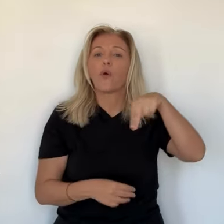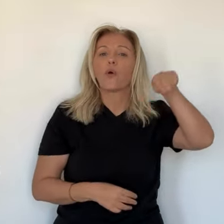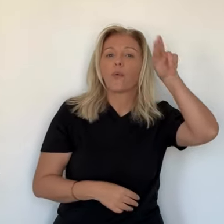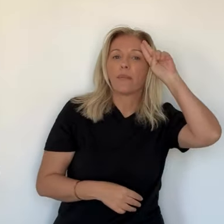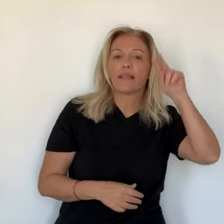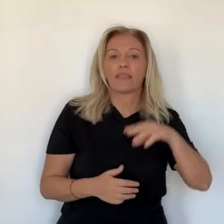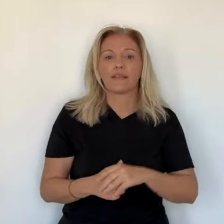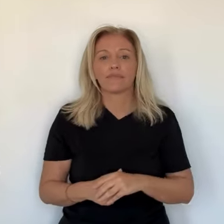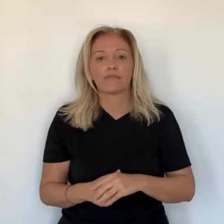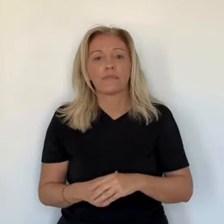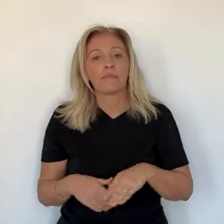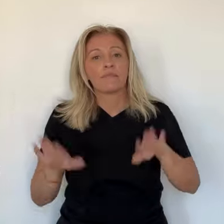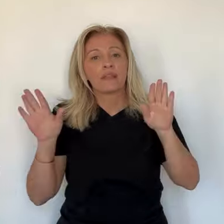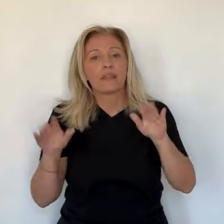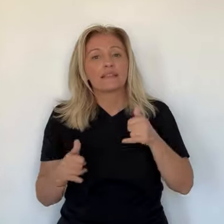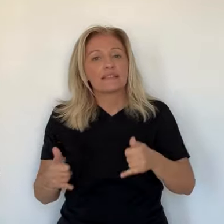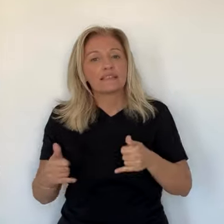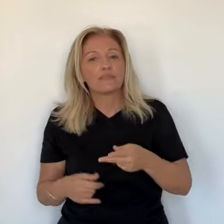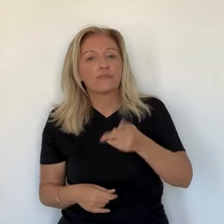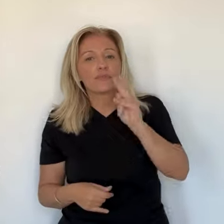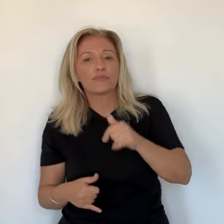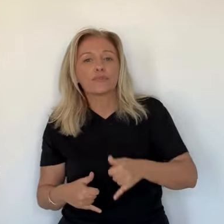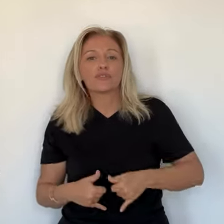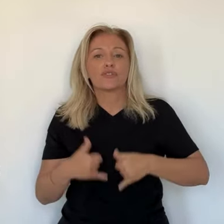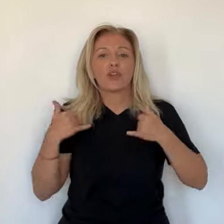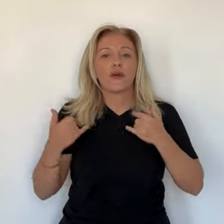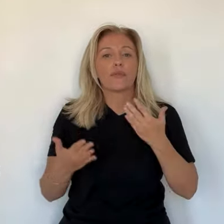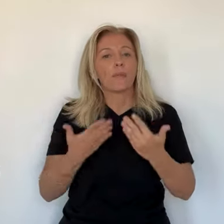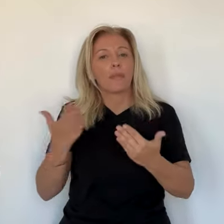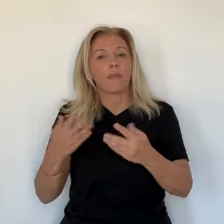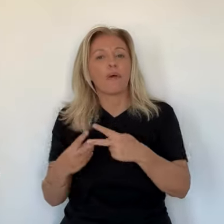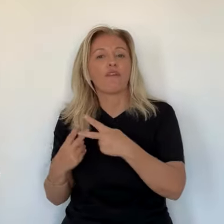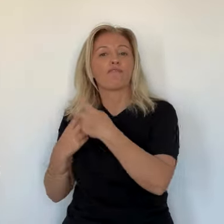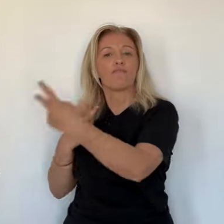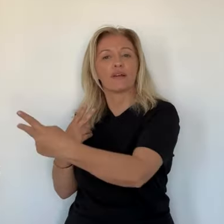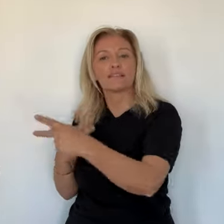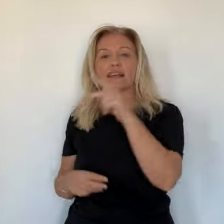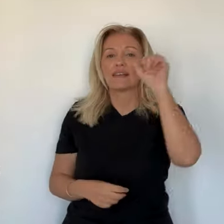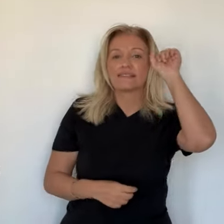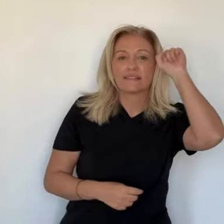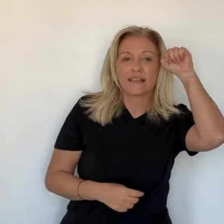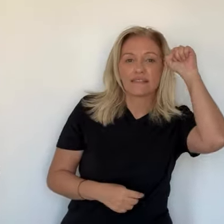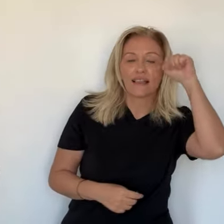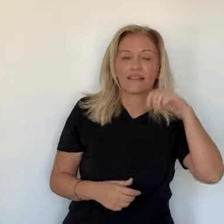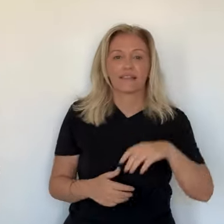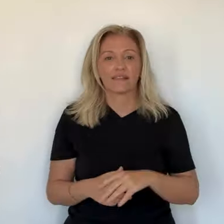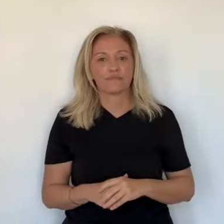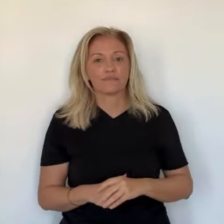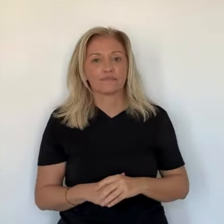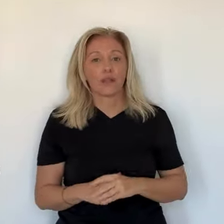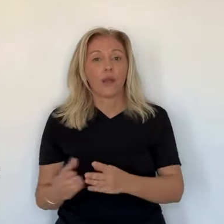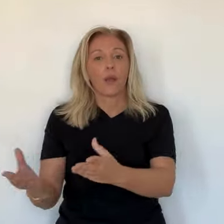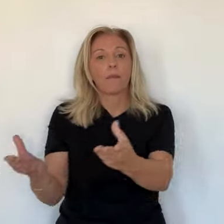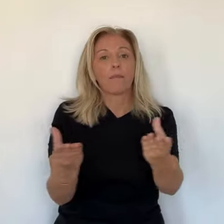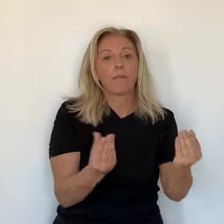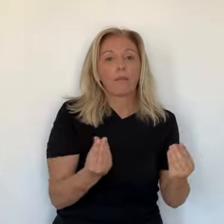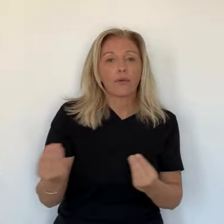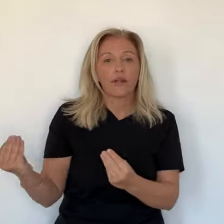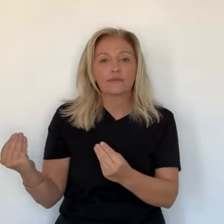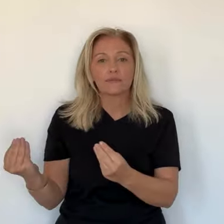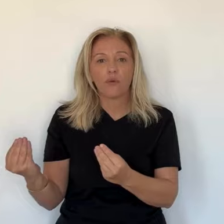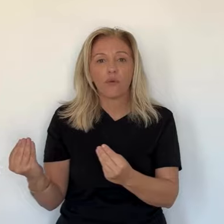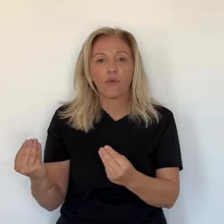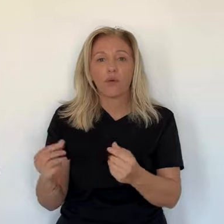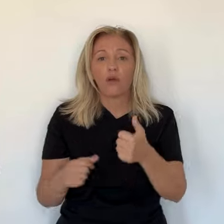de l'Union Européenne. Mais notre île est un peu moins vieillissante que notre voisine italienne grâce à une plus grande part de jeunes de moins de